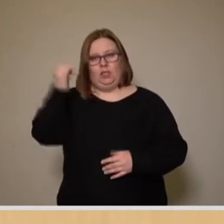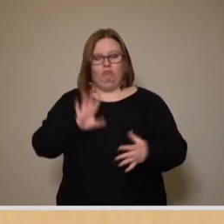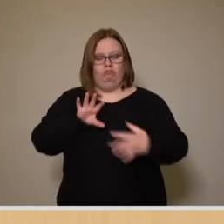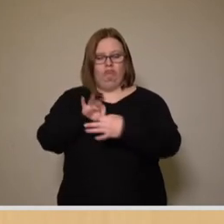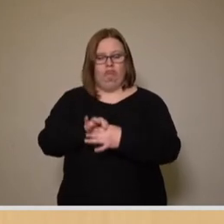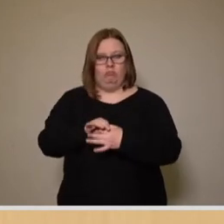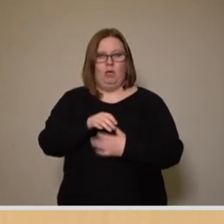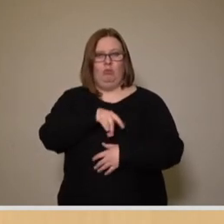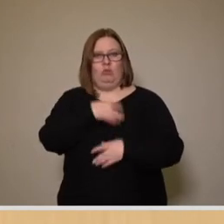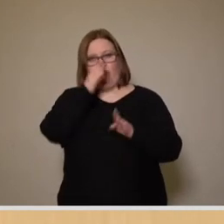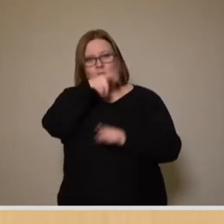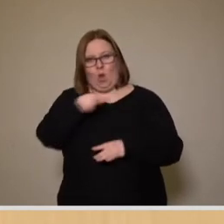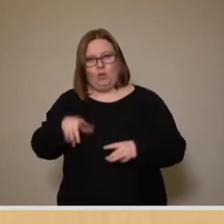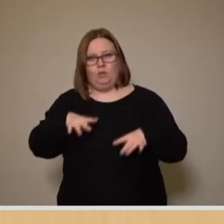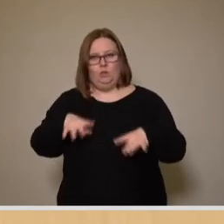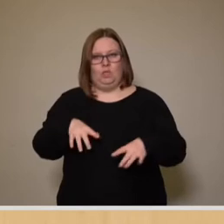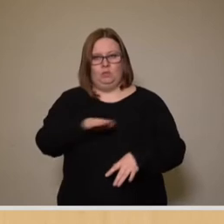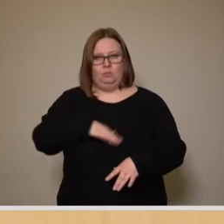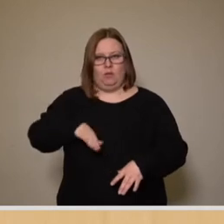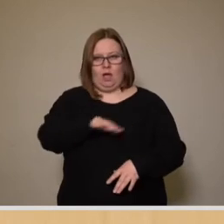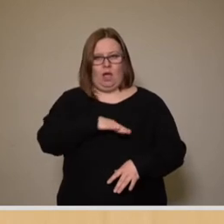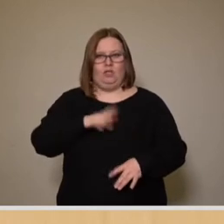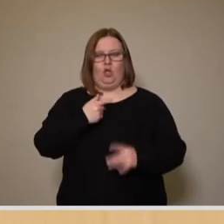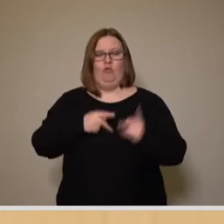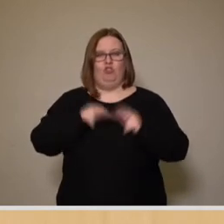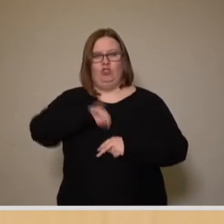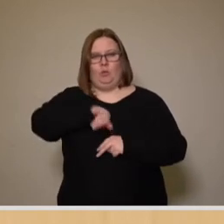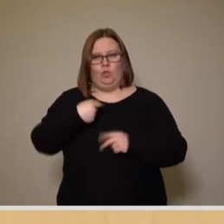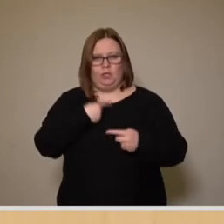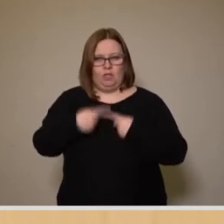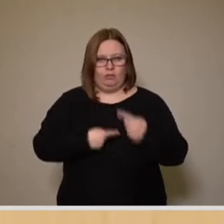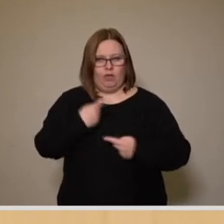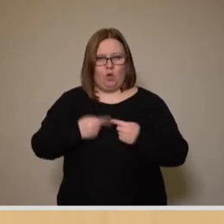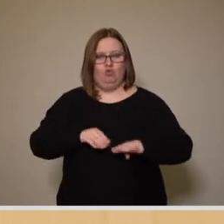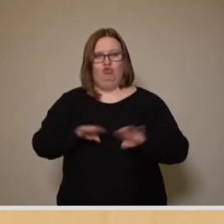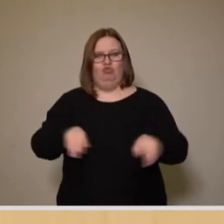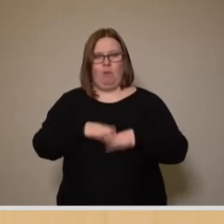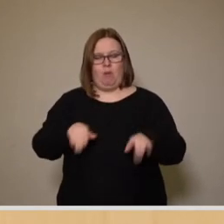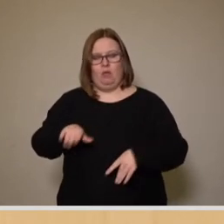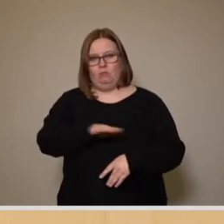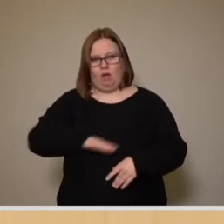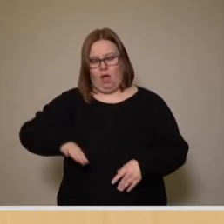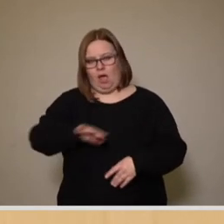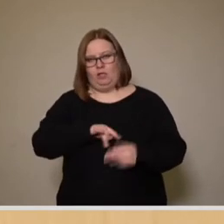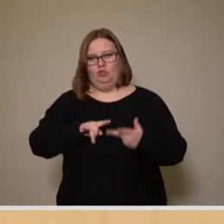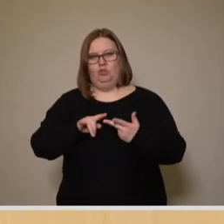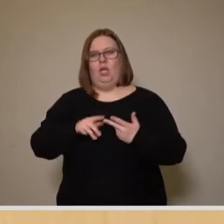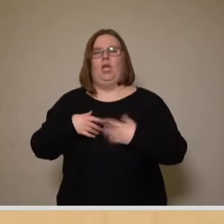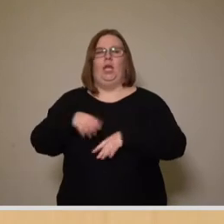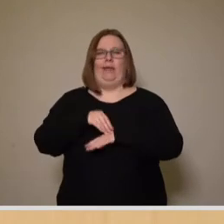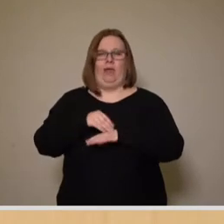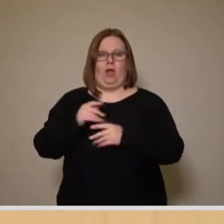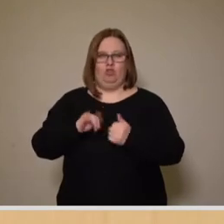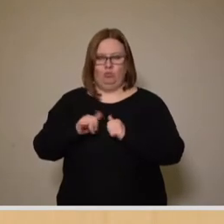mit Fachleuten aus dem Gesundheitsbereich, Projektentwickler aus dem Schwimmbadbereich, dem Rehasport